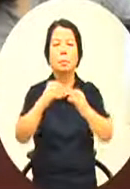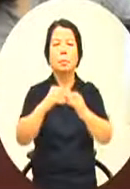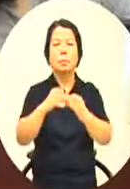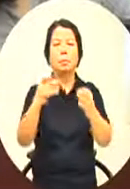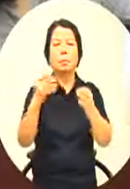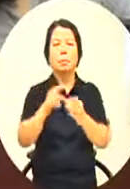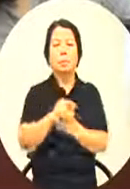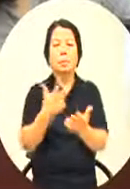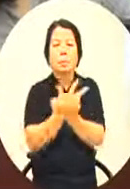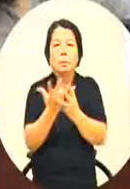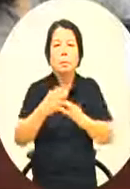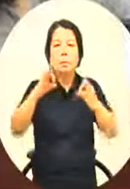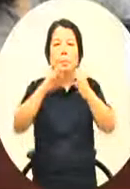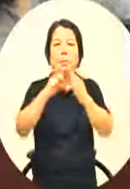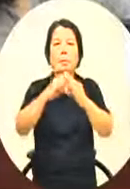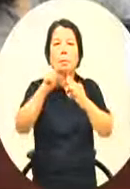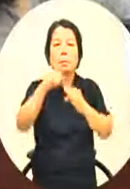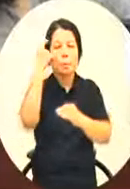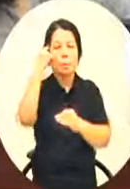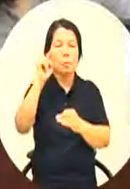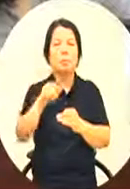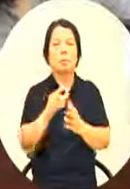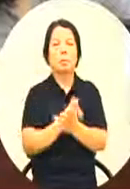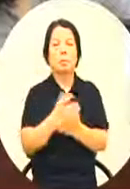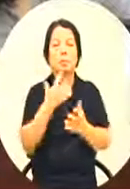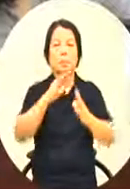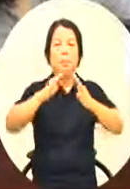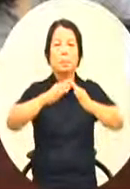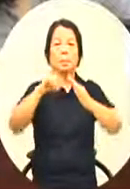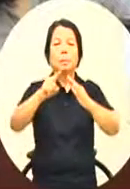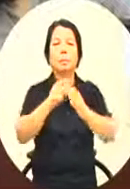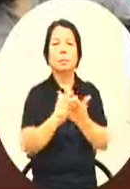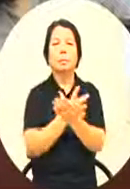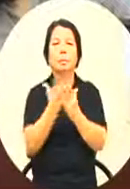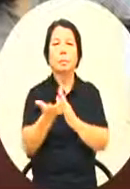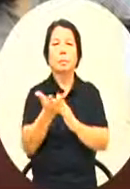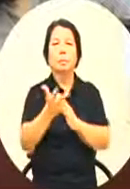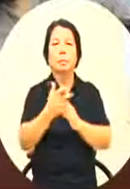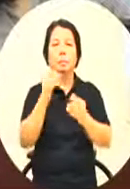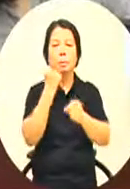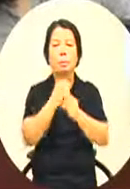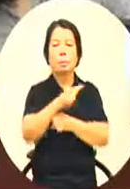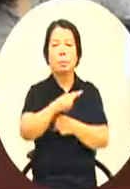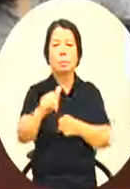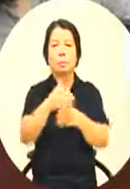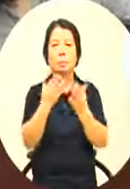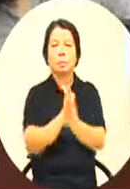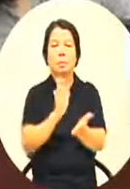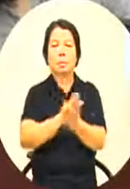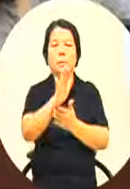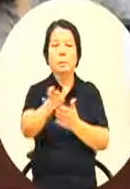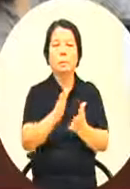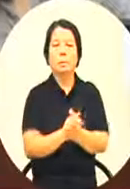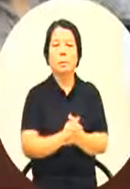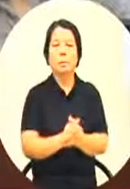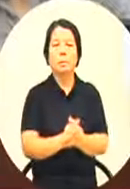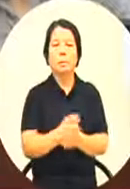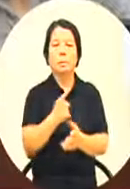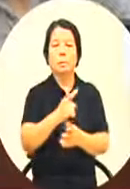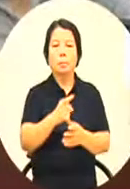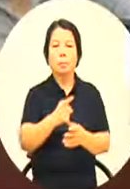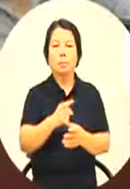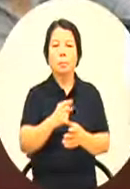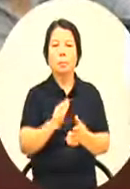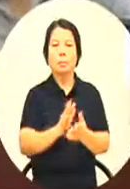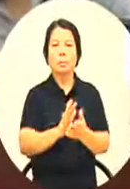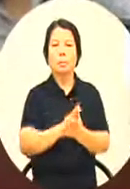我们去储存这个城市可能有的艺术作品作为它未来可以各方面运作的一个